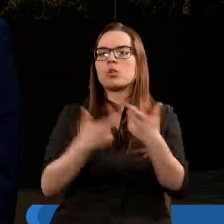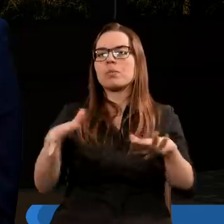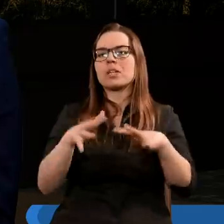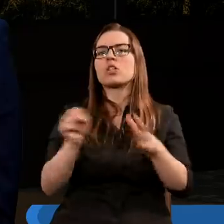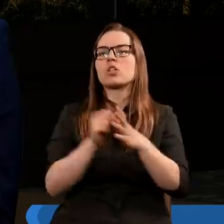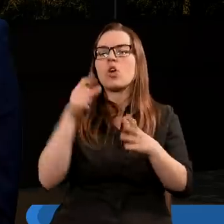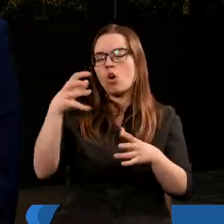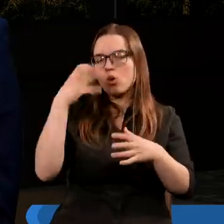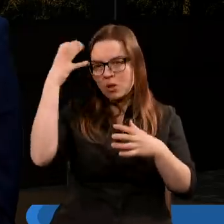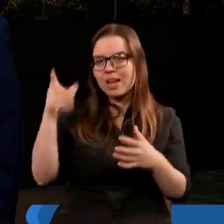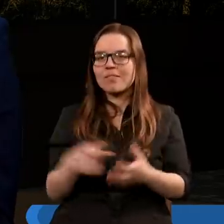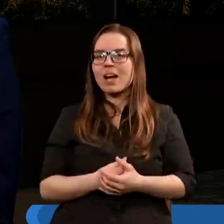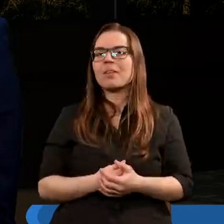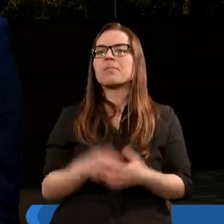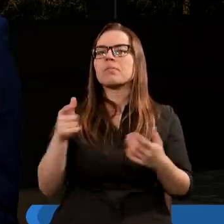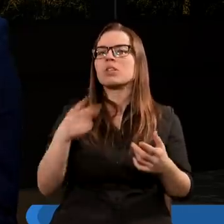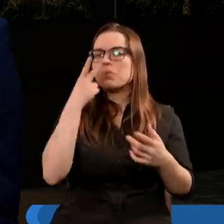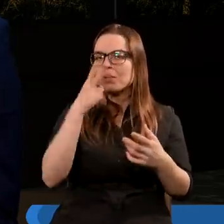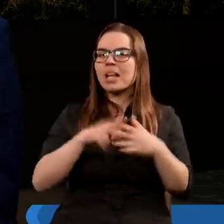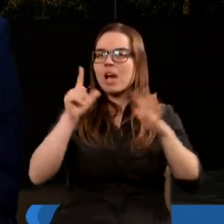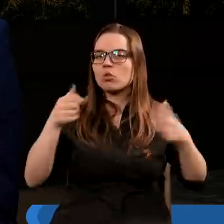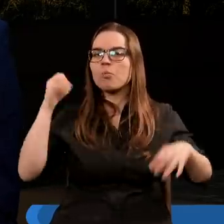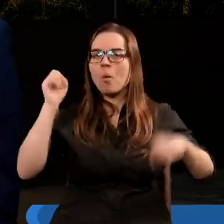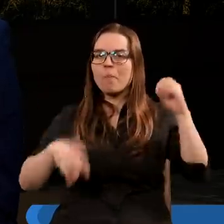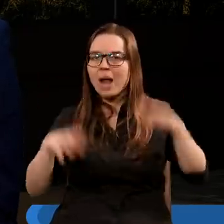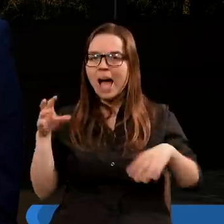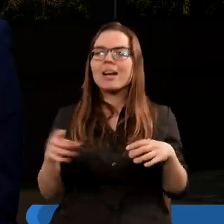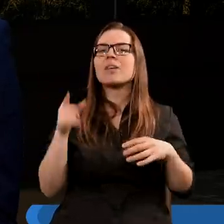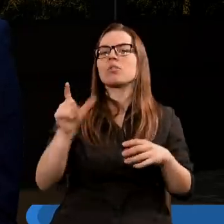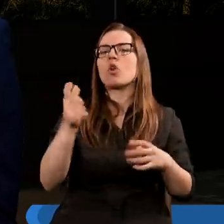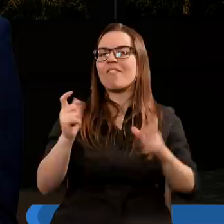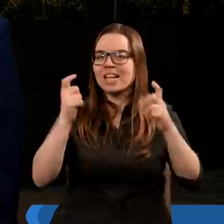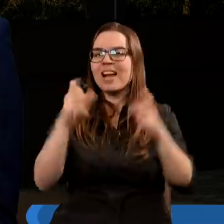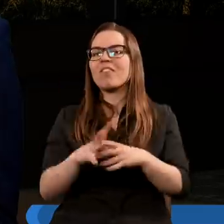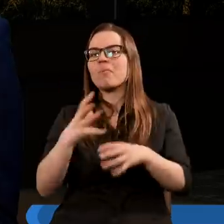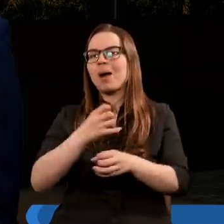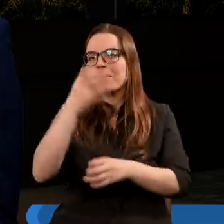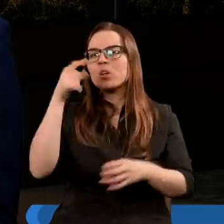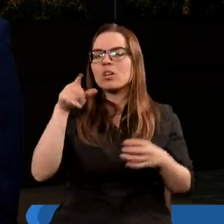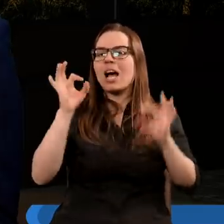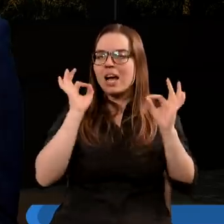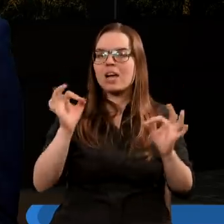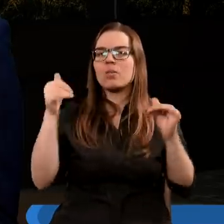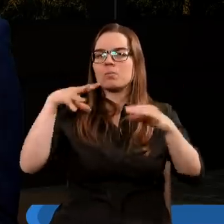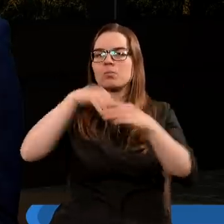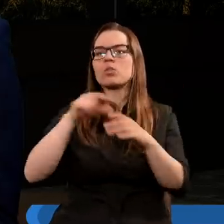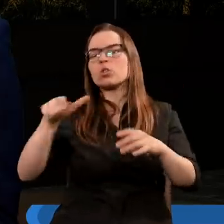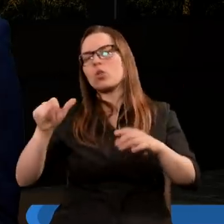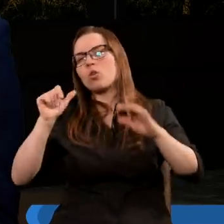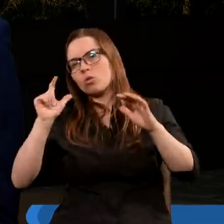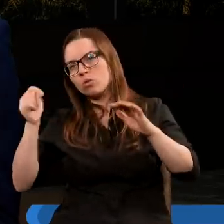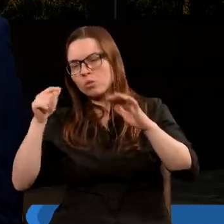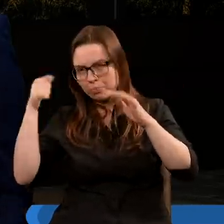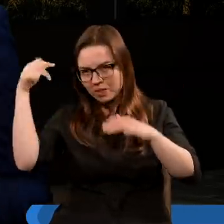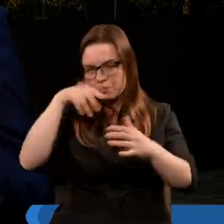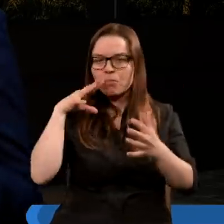miejsce dla królów ze wschodu. Czyli kiedy patrzymy na siódmą plagę, kiedy patrzymy na co się wydarzy z Babilonem, tam ewidentnie możemy umieścić powtórne przyjście Pana